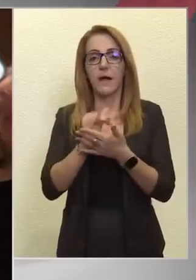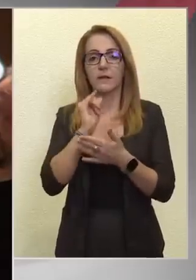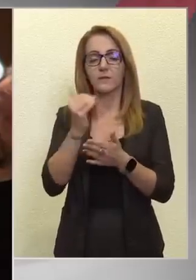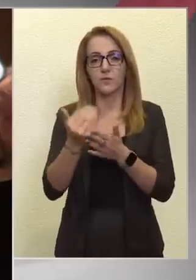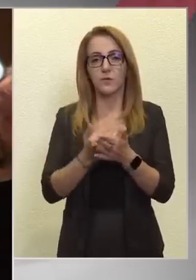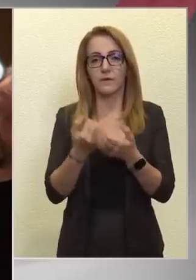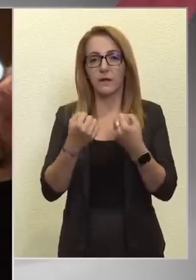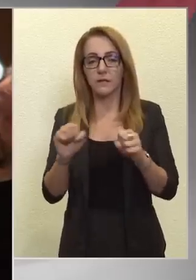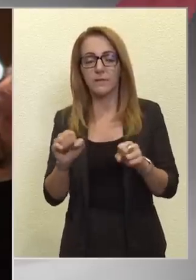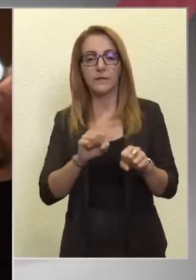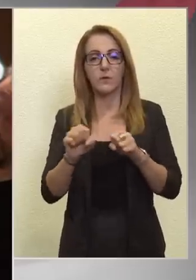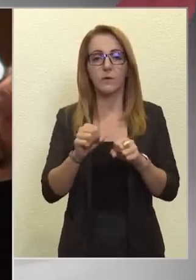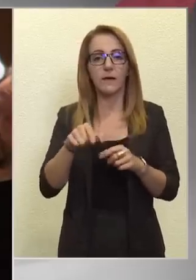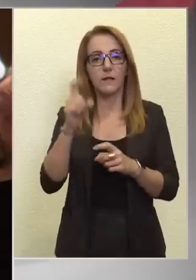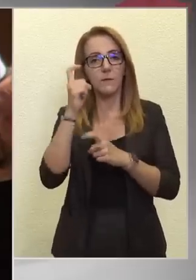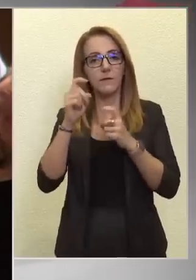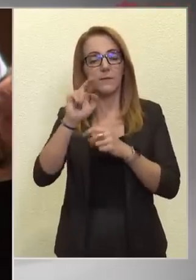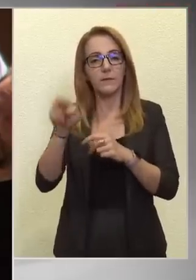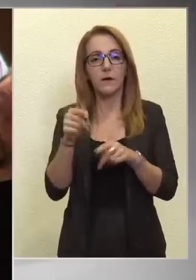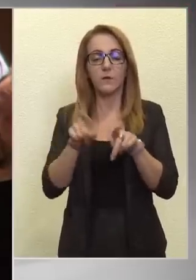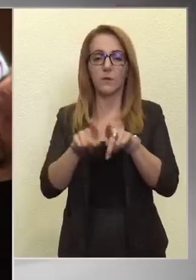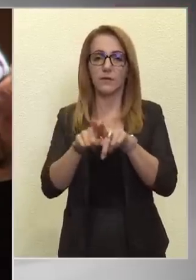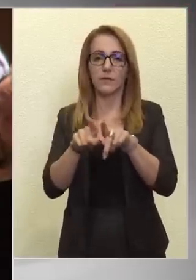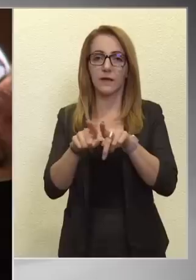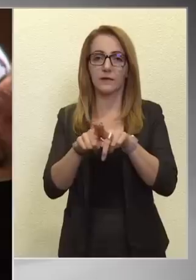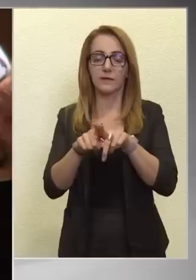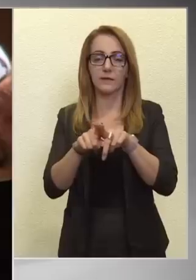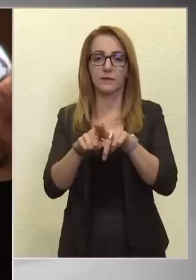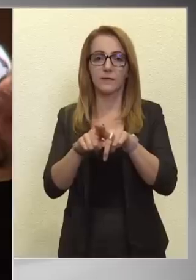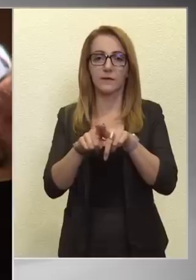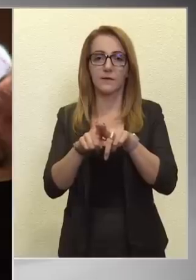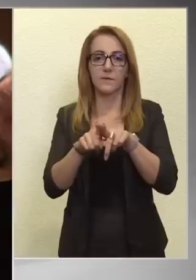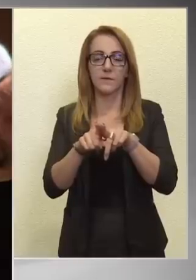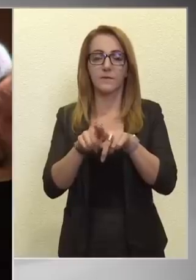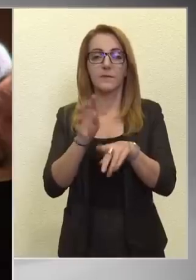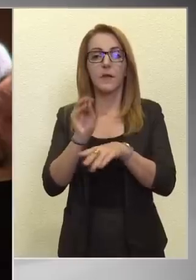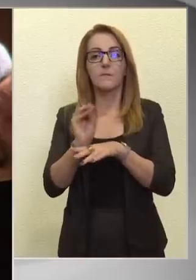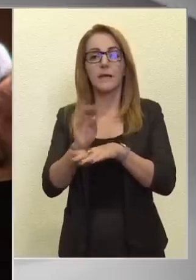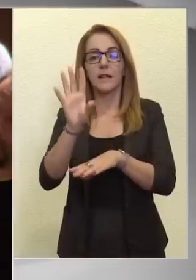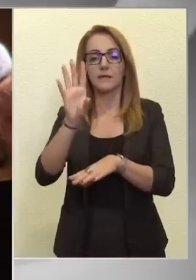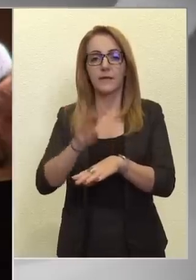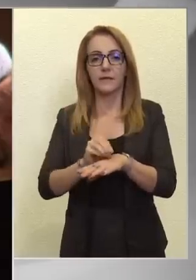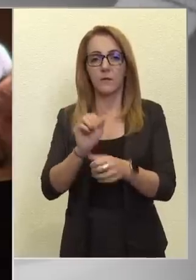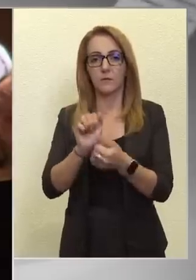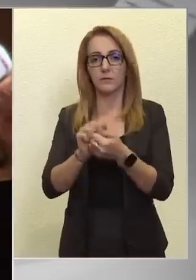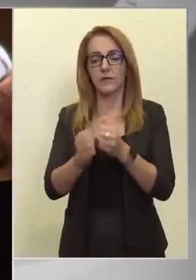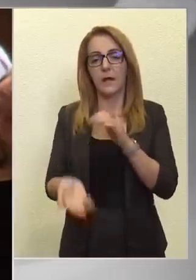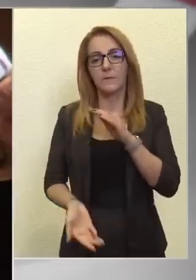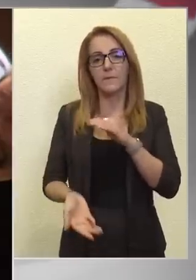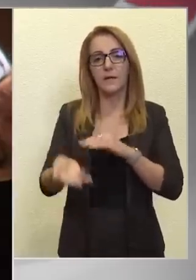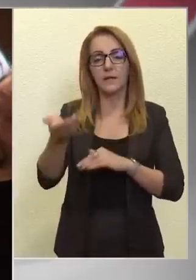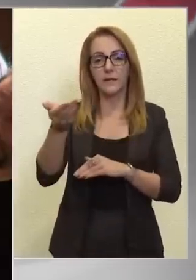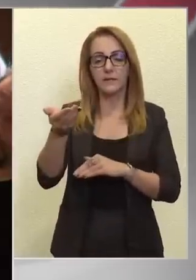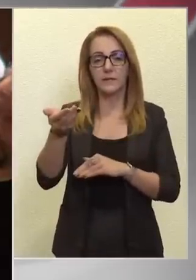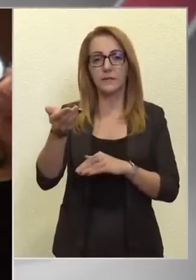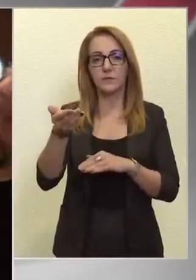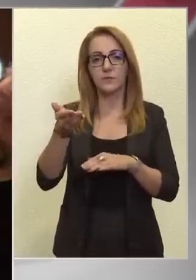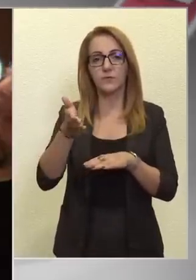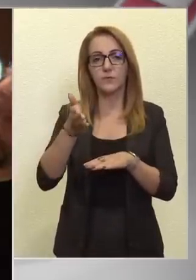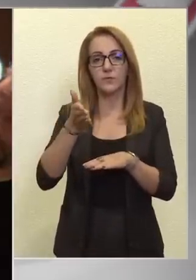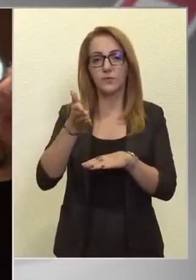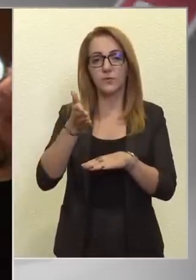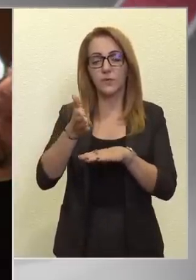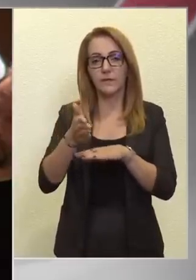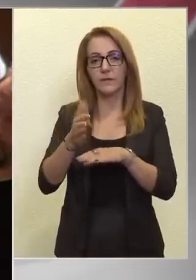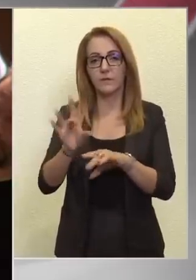felhatalmazásuk. A kormánynak mi a véleménye arról, hogy egy ilyen bejelentett lakos szám emelkedés közvetlenül a választás